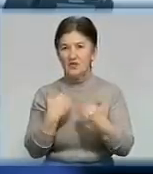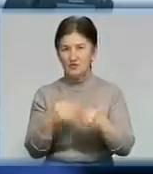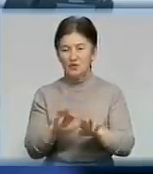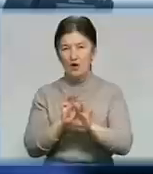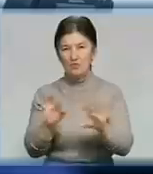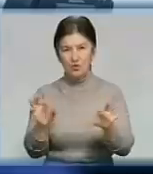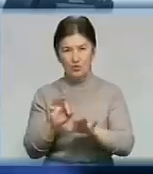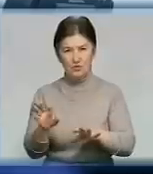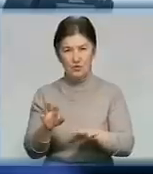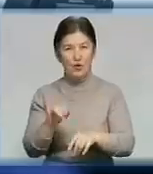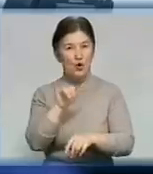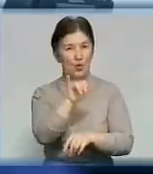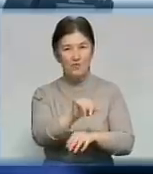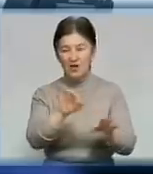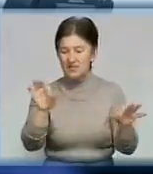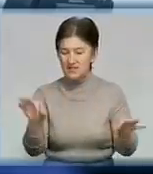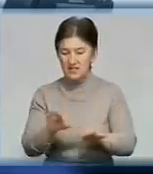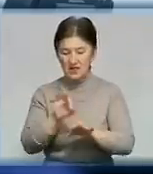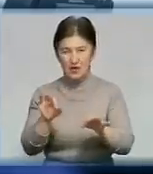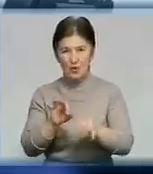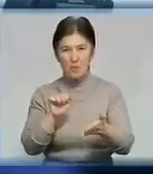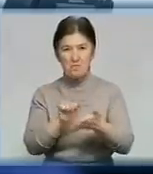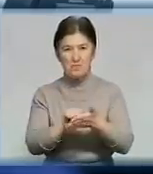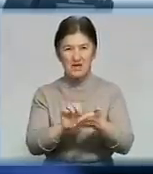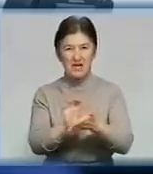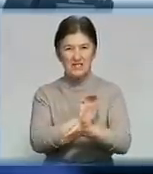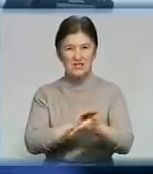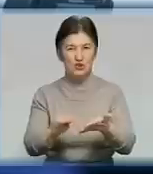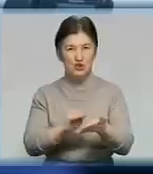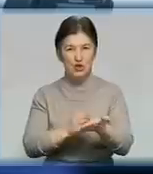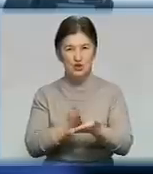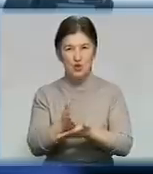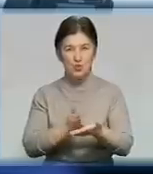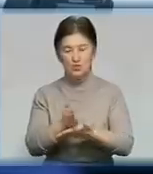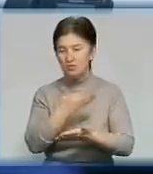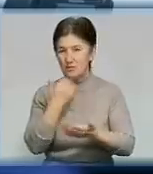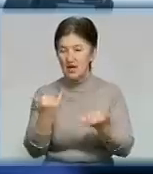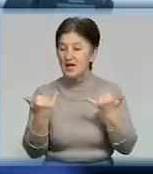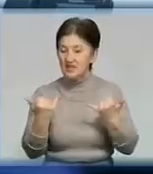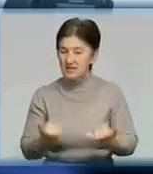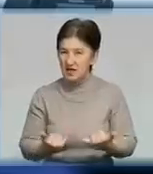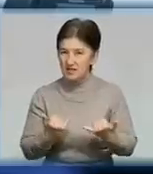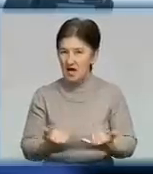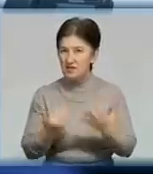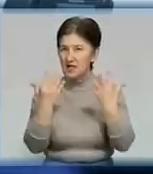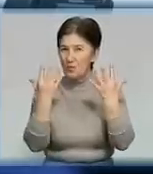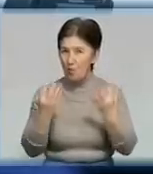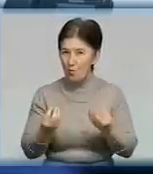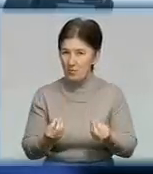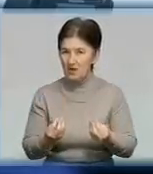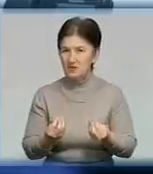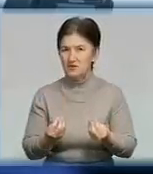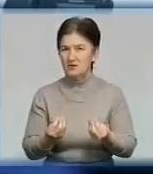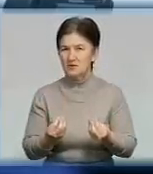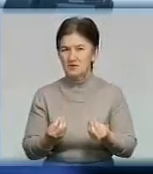Тобто у вас ніякої директиви з прес-служби Центральної немає? Ні, на даний момент, на даний момент, знову ж таки, я вважаю, на даний